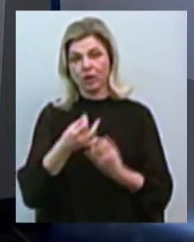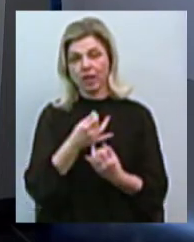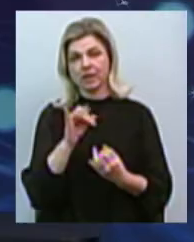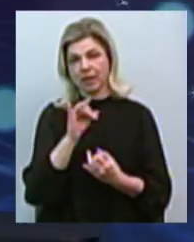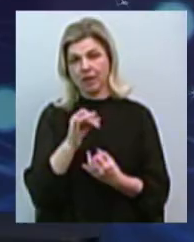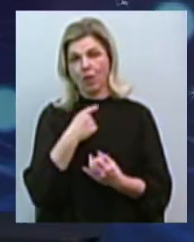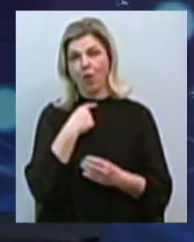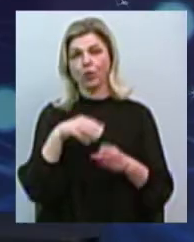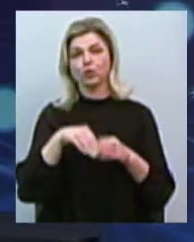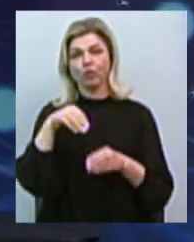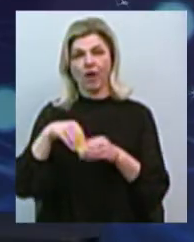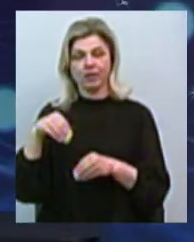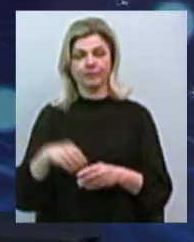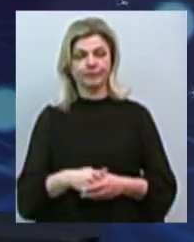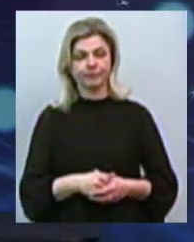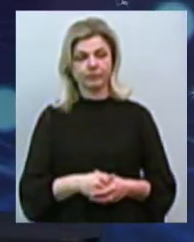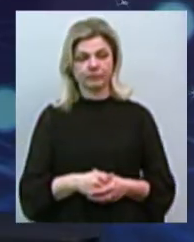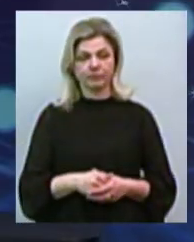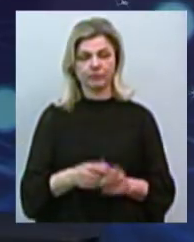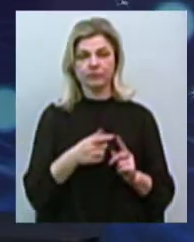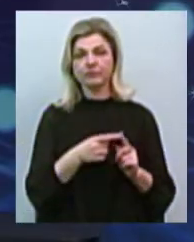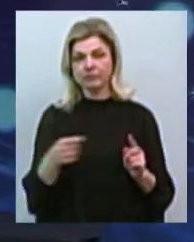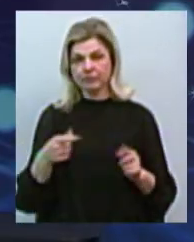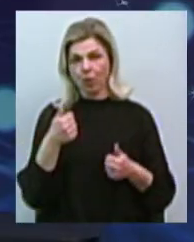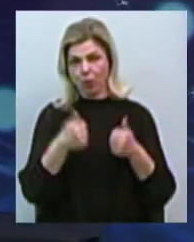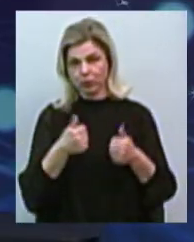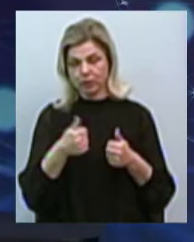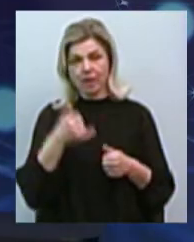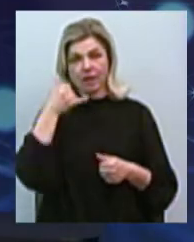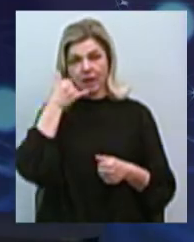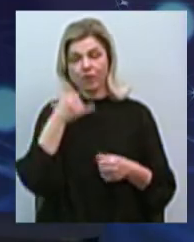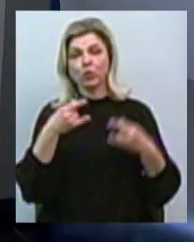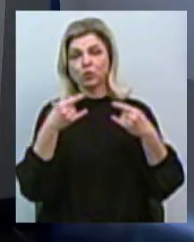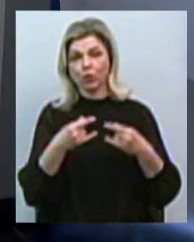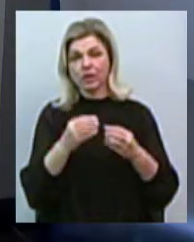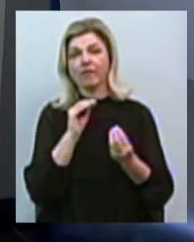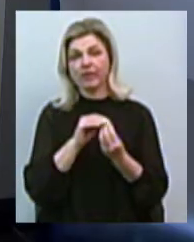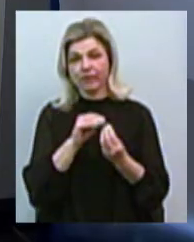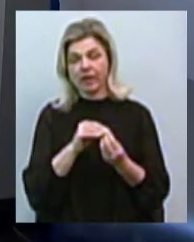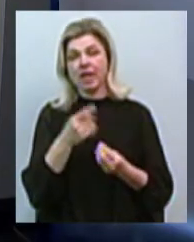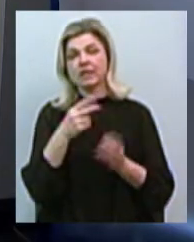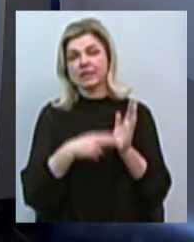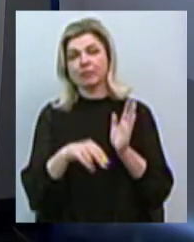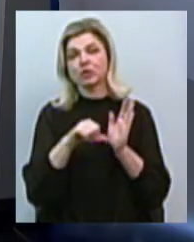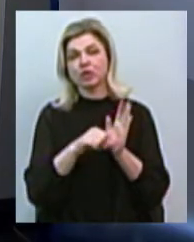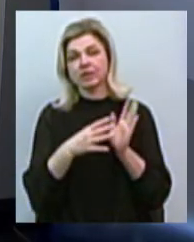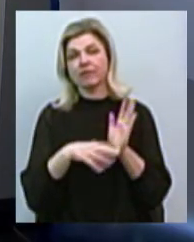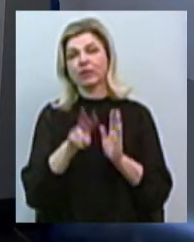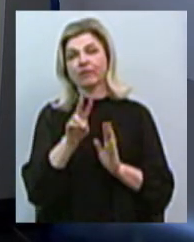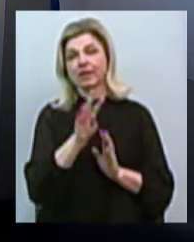голосуванні протягом конкурсу. Телефон в студії Незмінний 76 92 33.